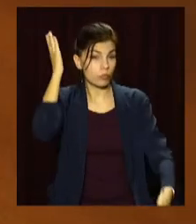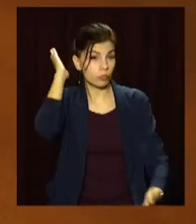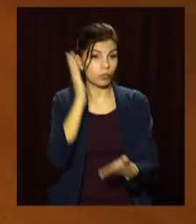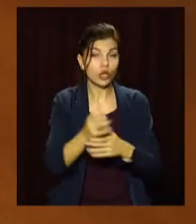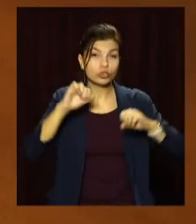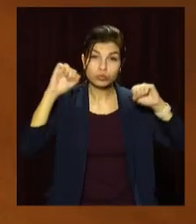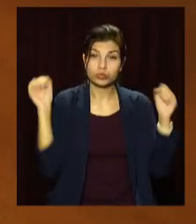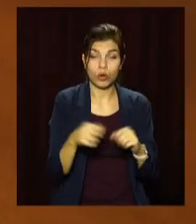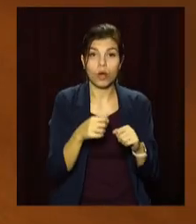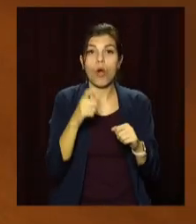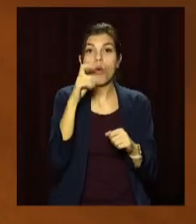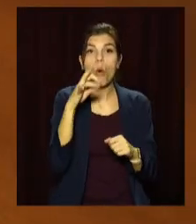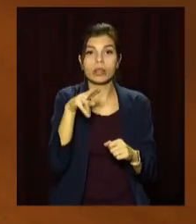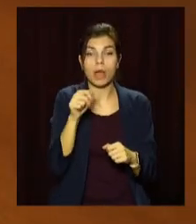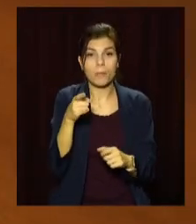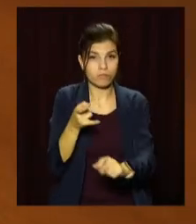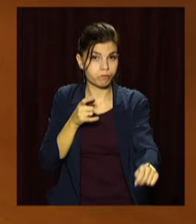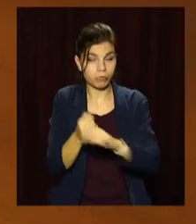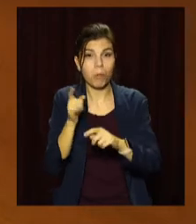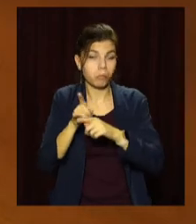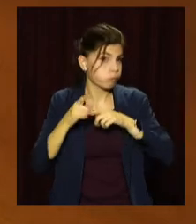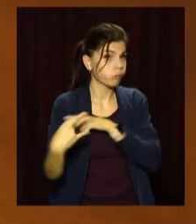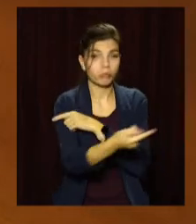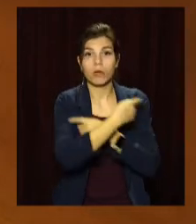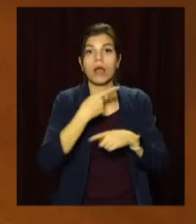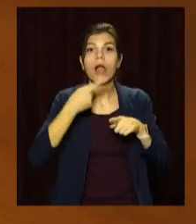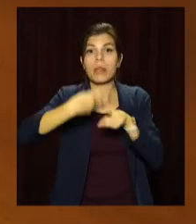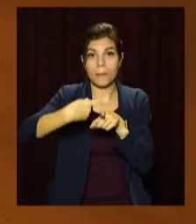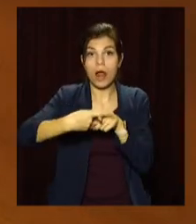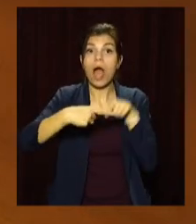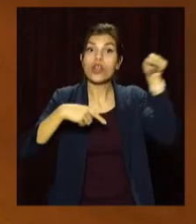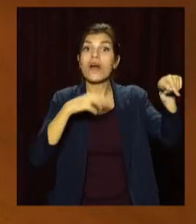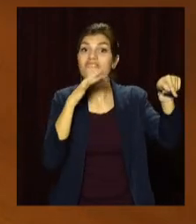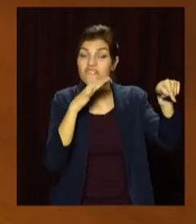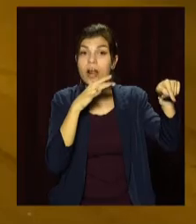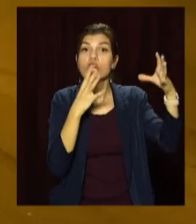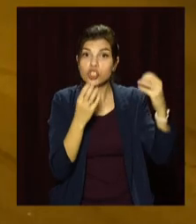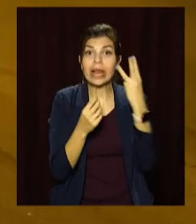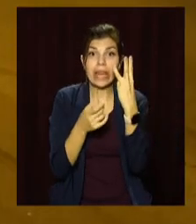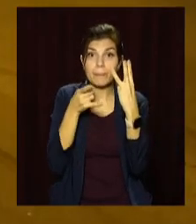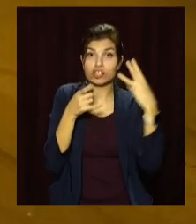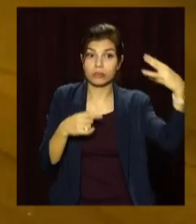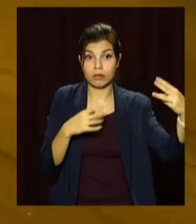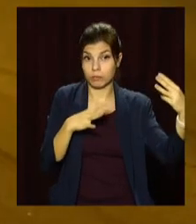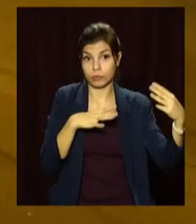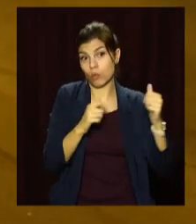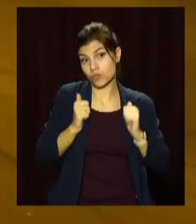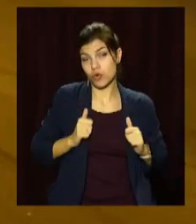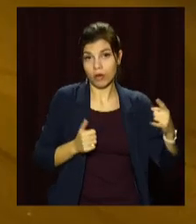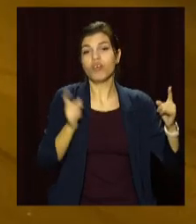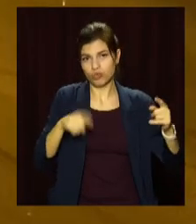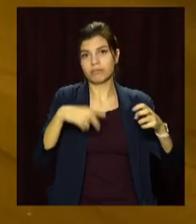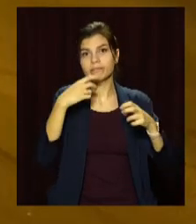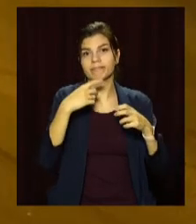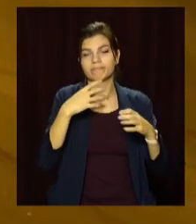збив хонду. Машини відкинули на перехрестя, де в той час на світлофорі стояли ще три автівки. Їх також пошкоджено. Під час